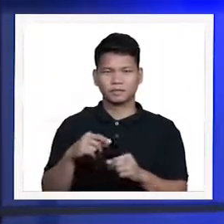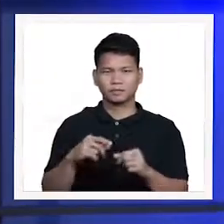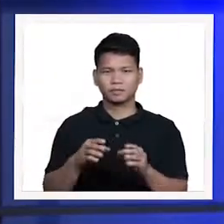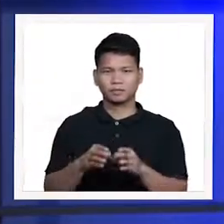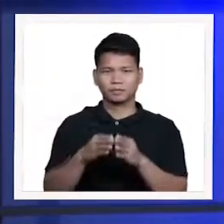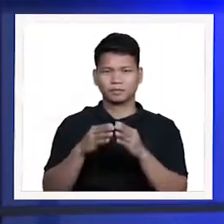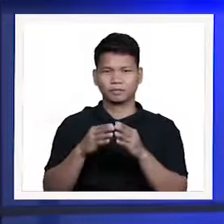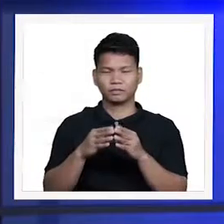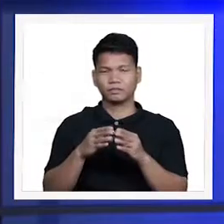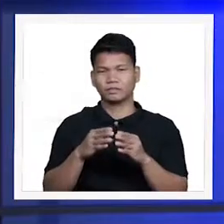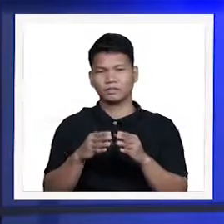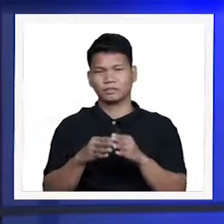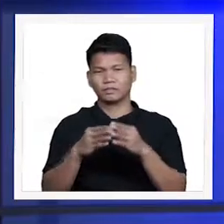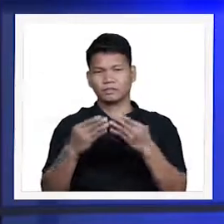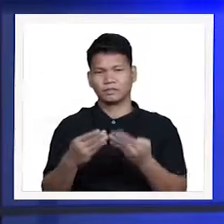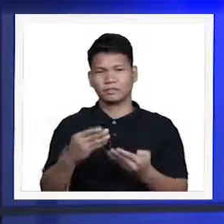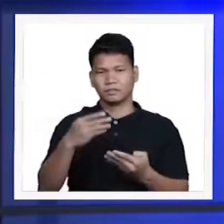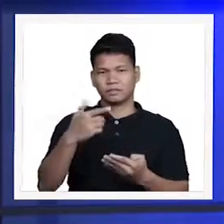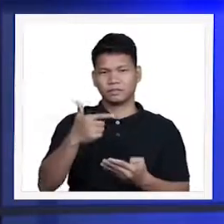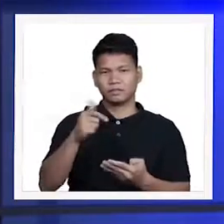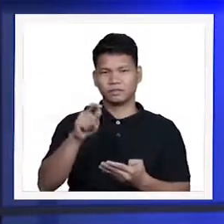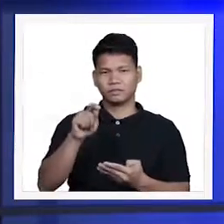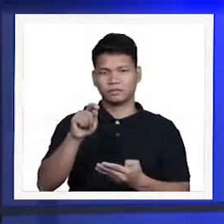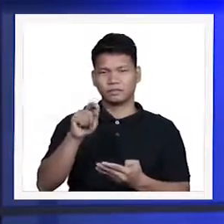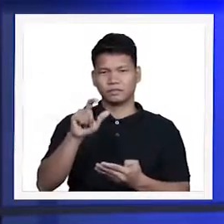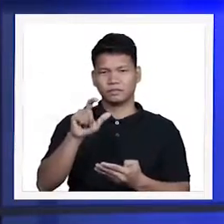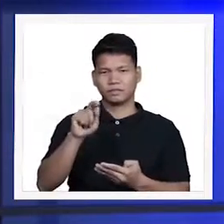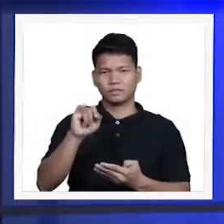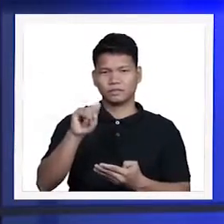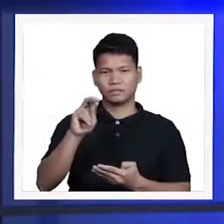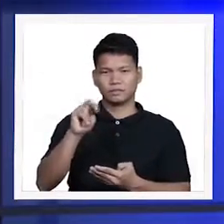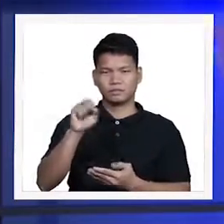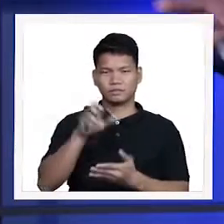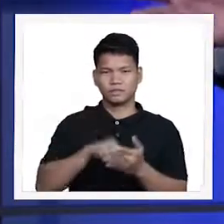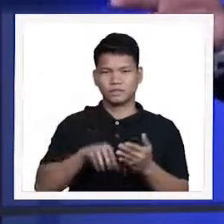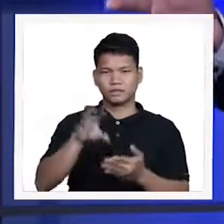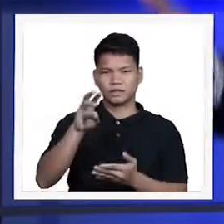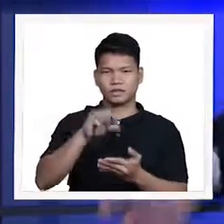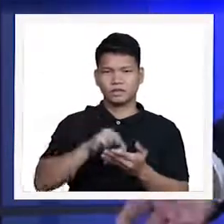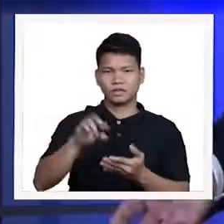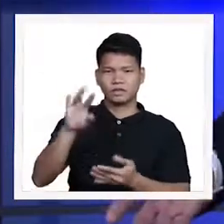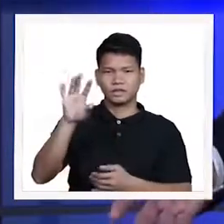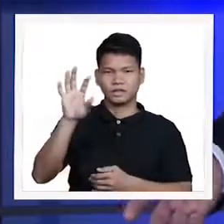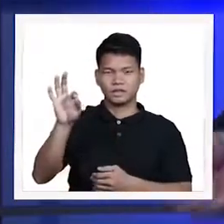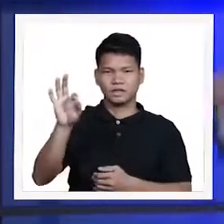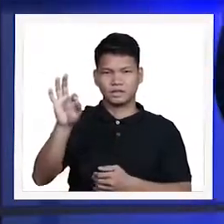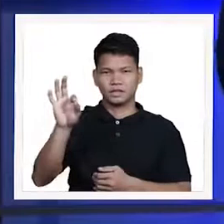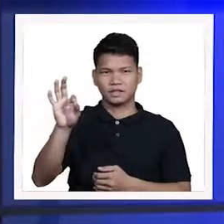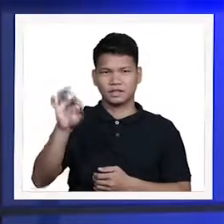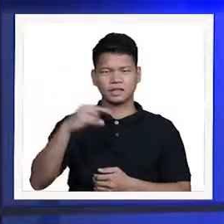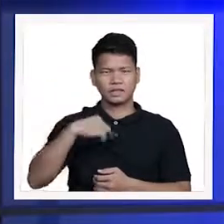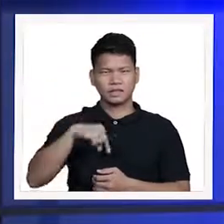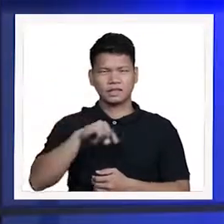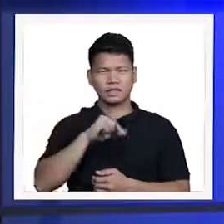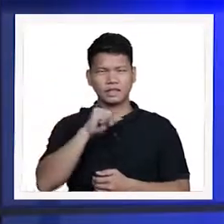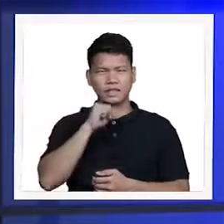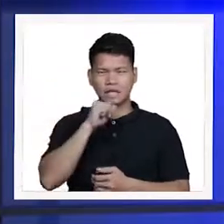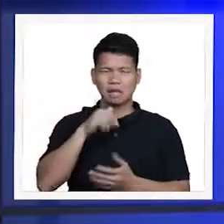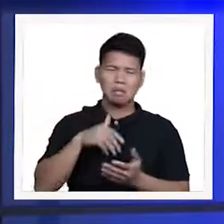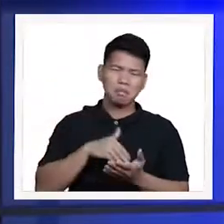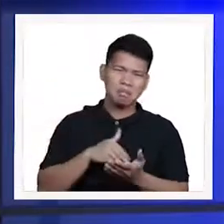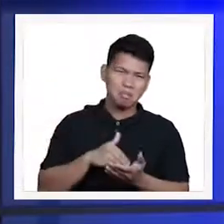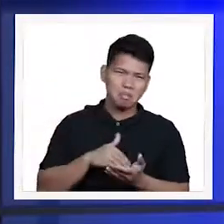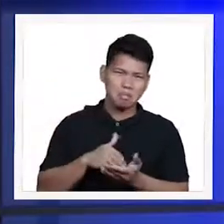Pablo sa Galatia Kapitulo 6 versikulo 9 ganito po ang wika let us not become